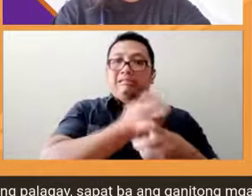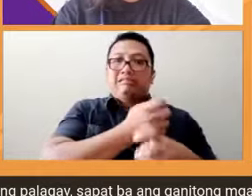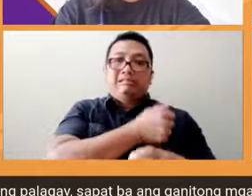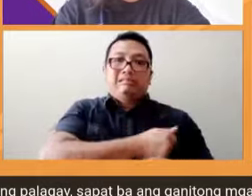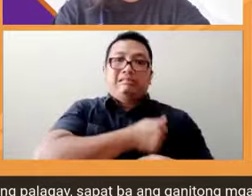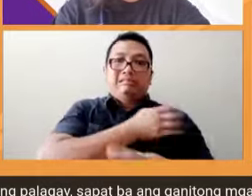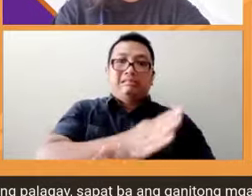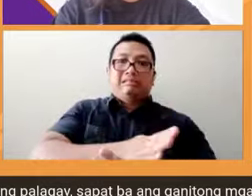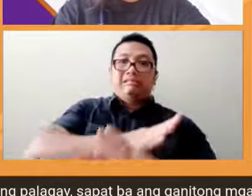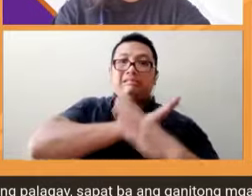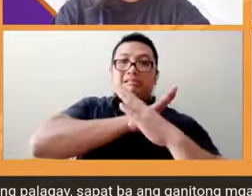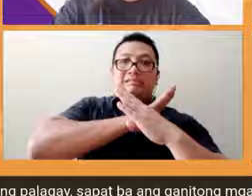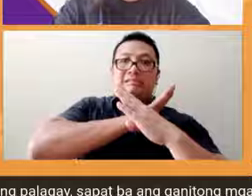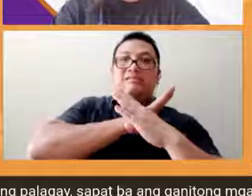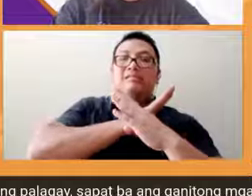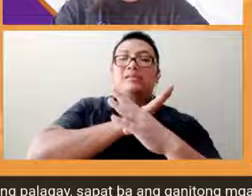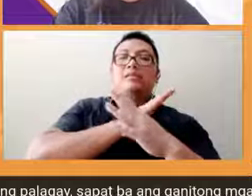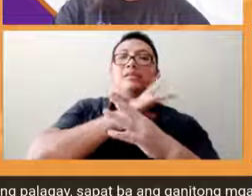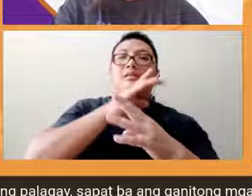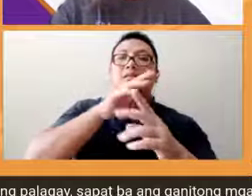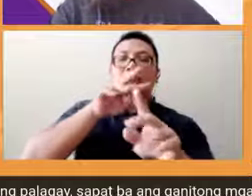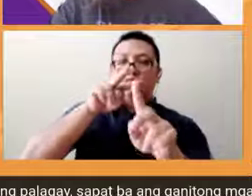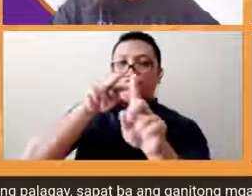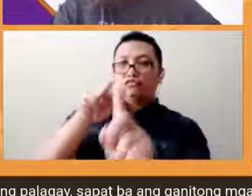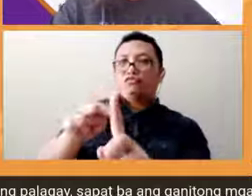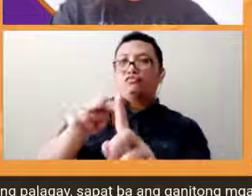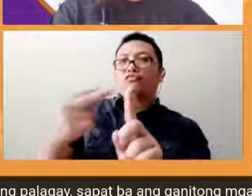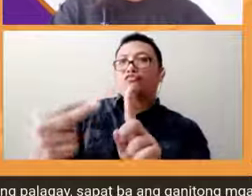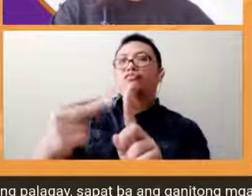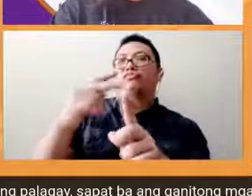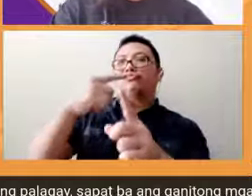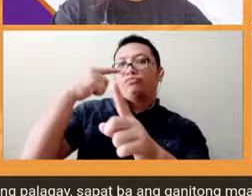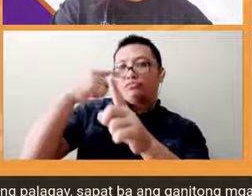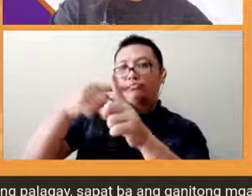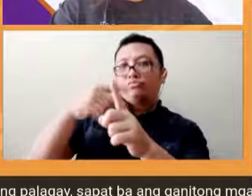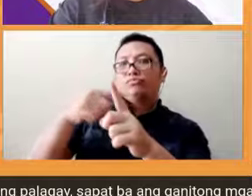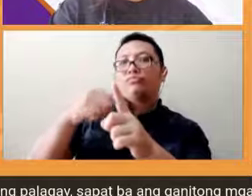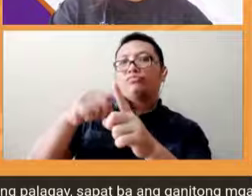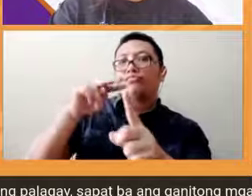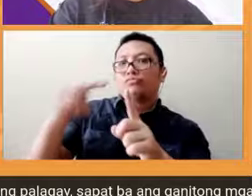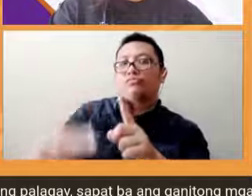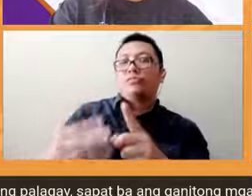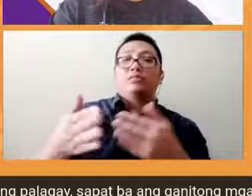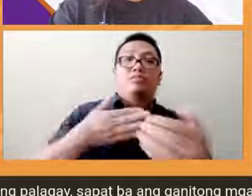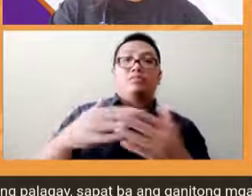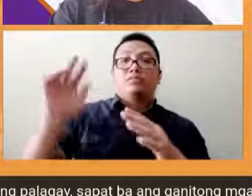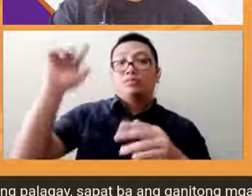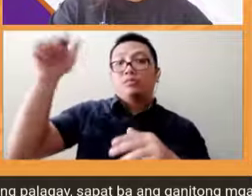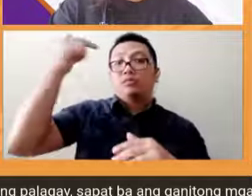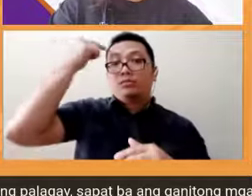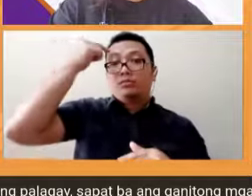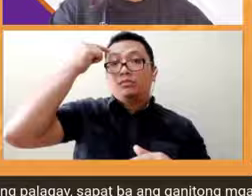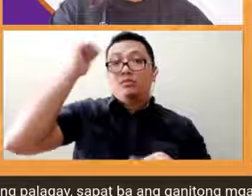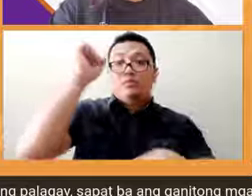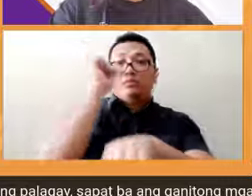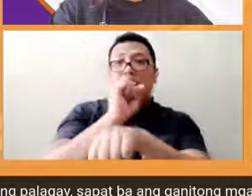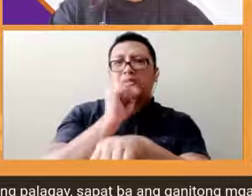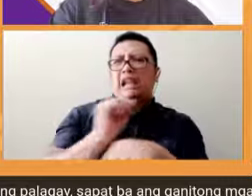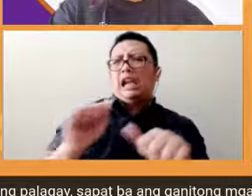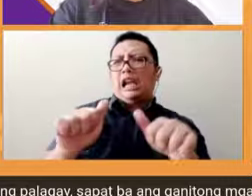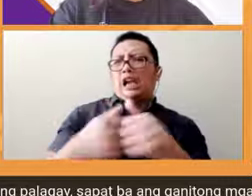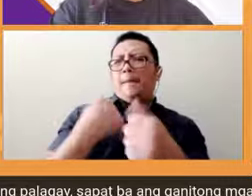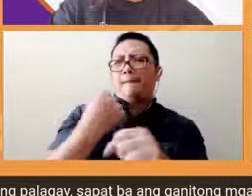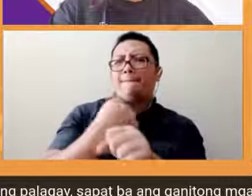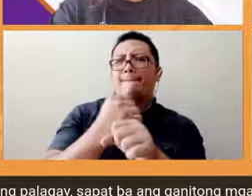maging positive yung perception ng even government employees pagdating sa paano nga gagawin mas